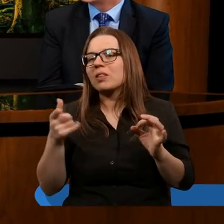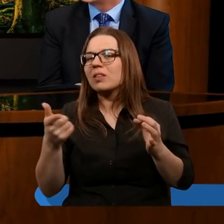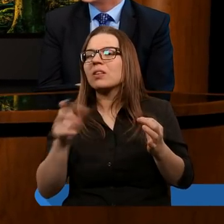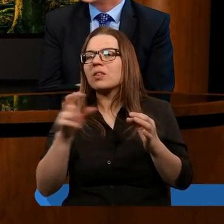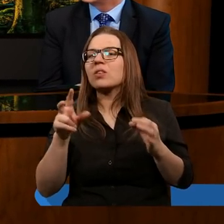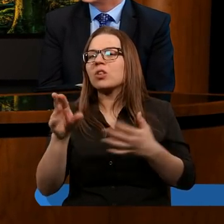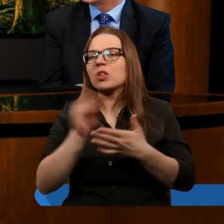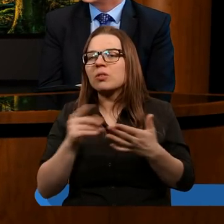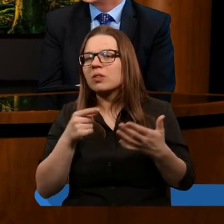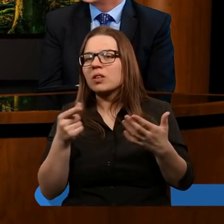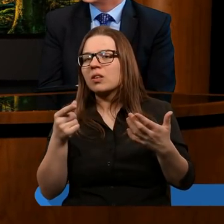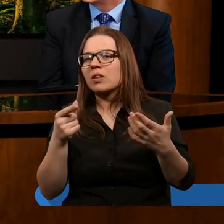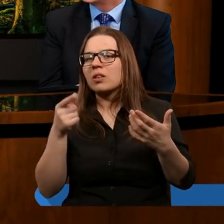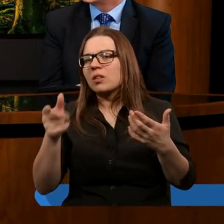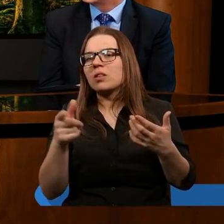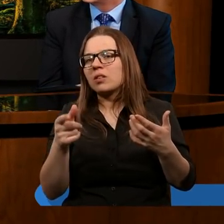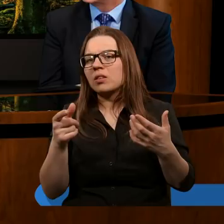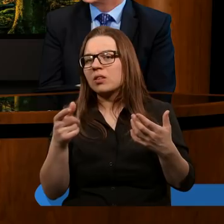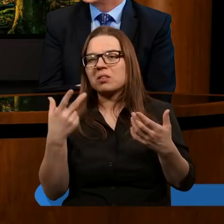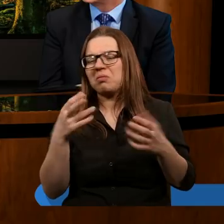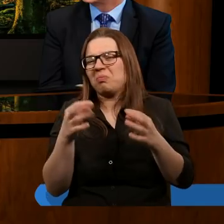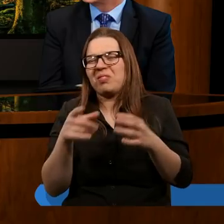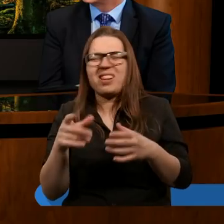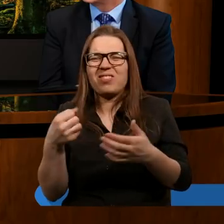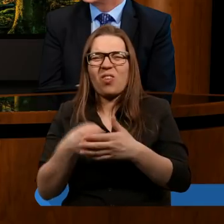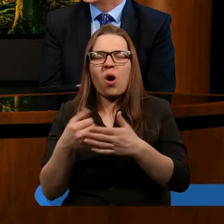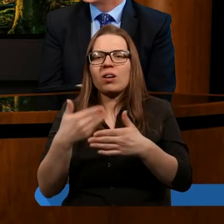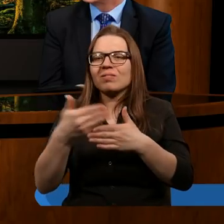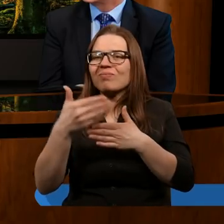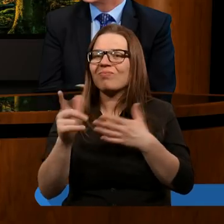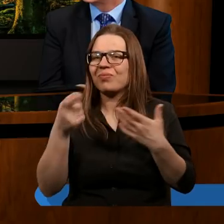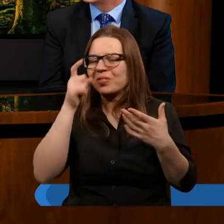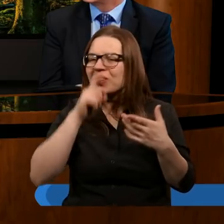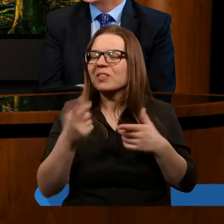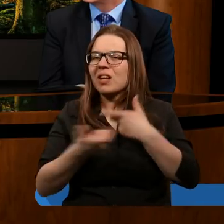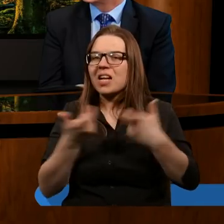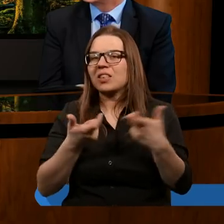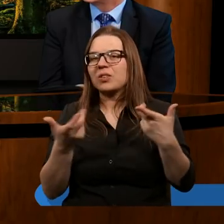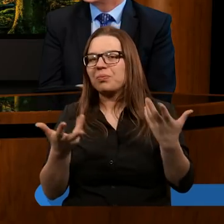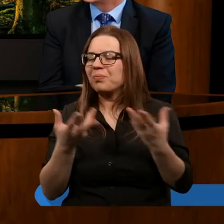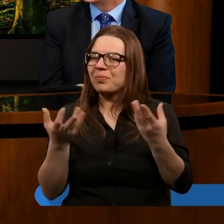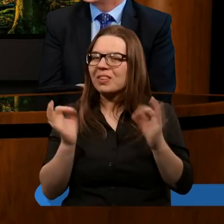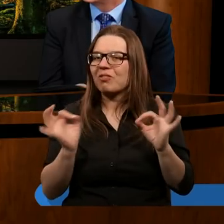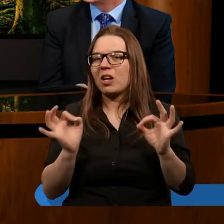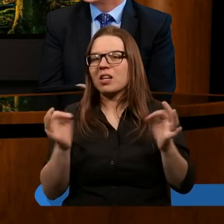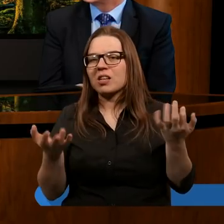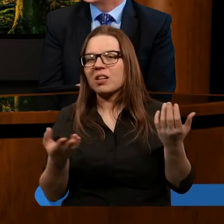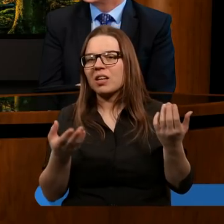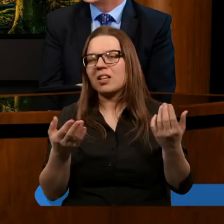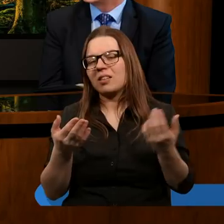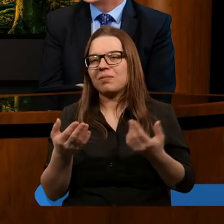Wybici nieraz do nogi, do końca, nie patrzeć, czy starcy, czy nie. To było strasznie.